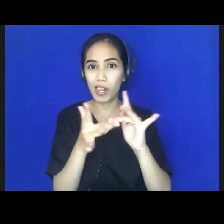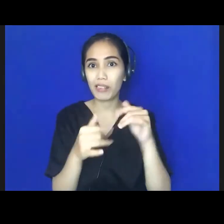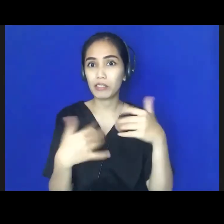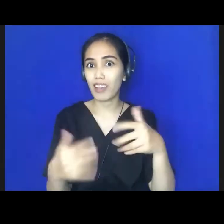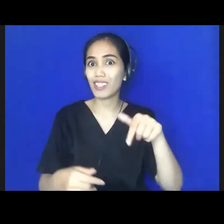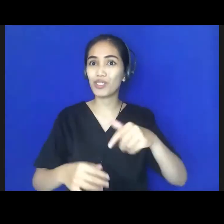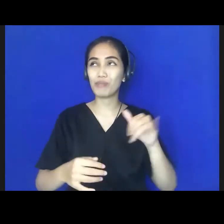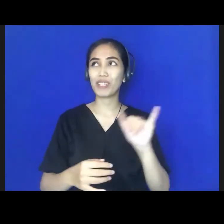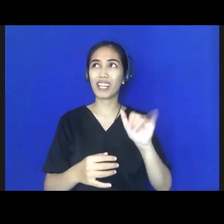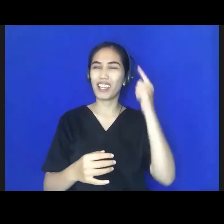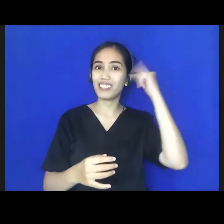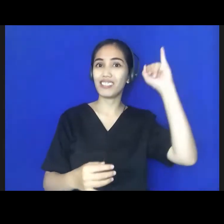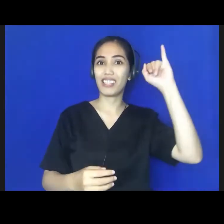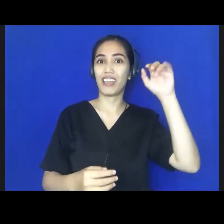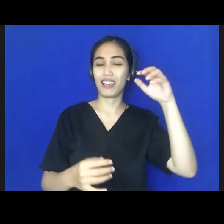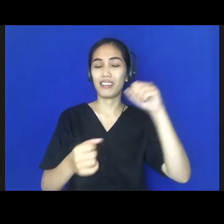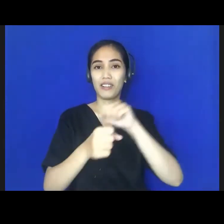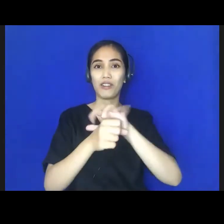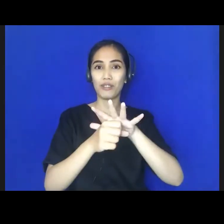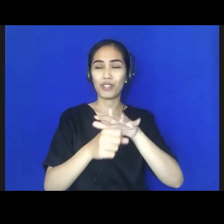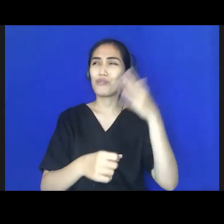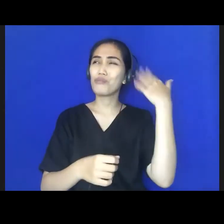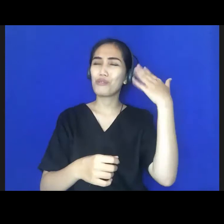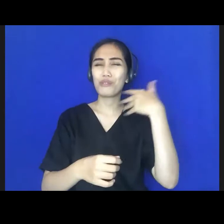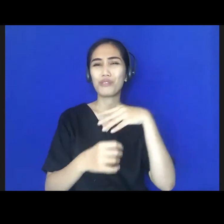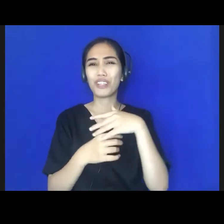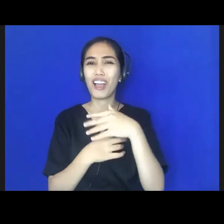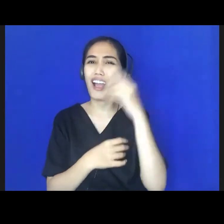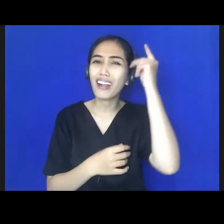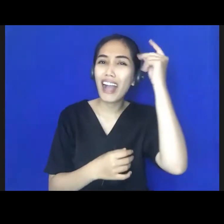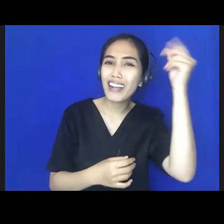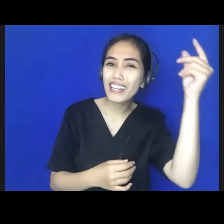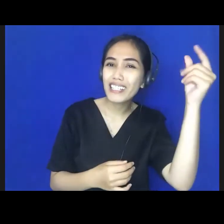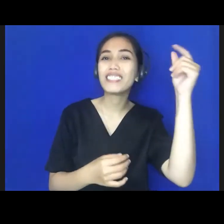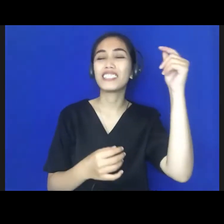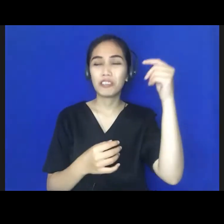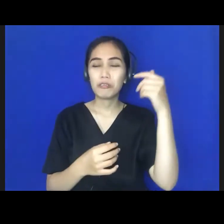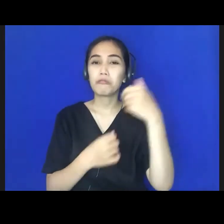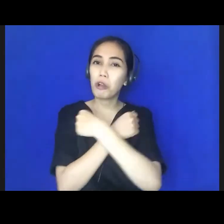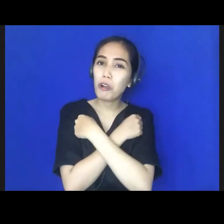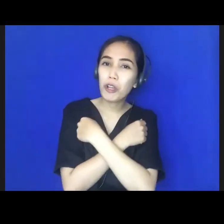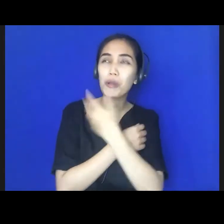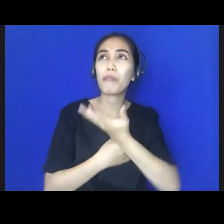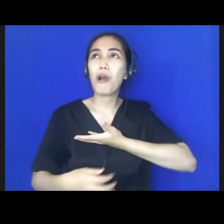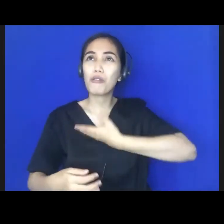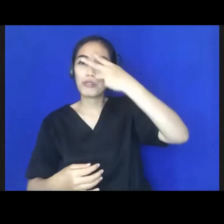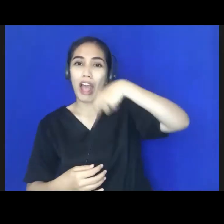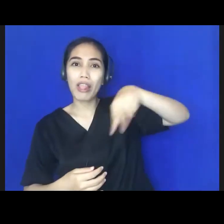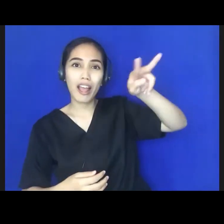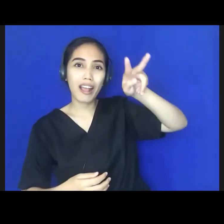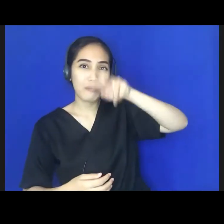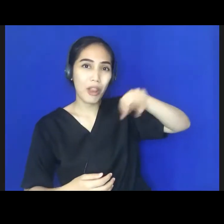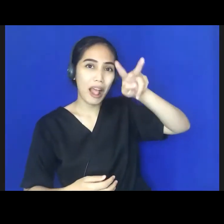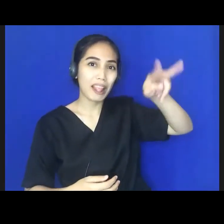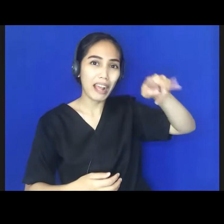dulu kita sering kangen datang ke pameran, tanya-tanya, ambil brosur. Sekarang semuanya virtual,